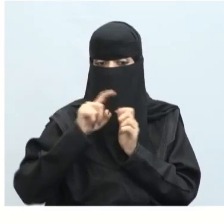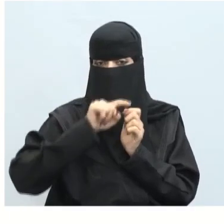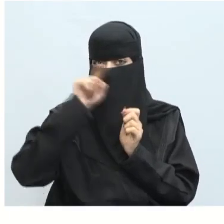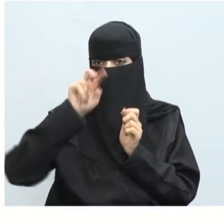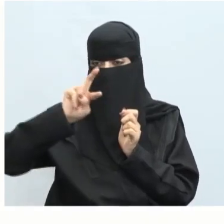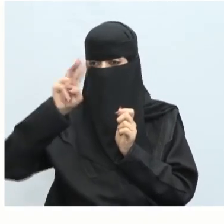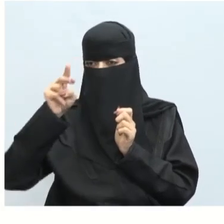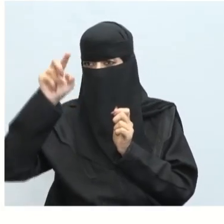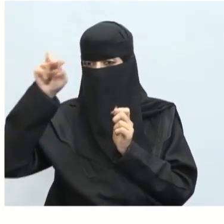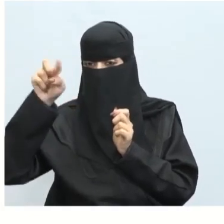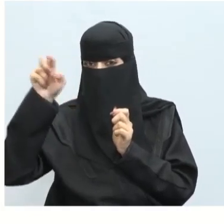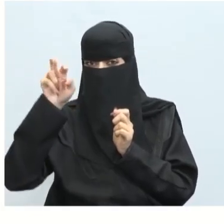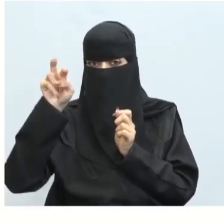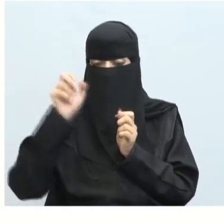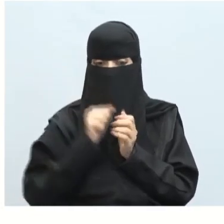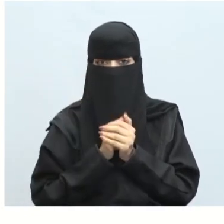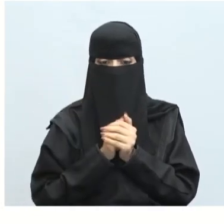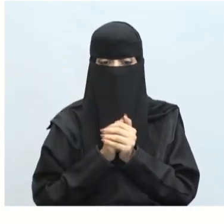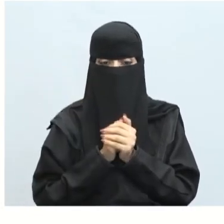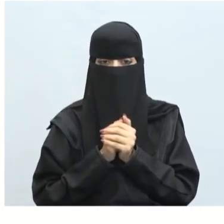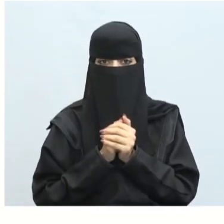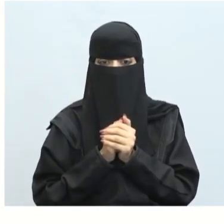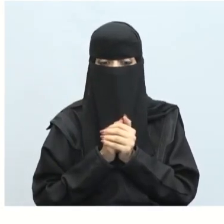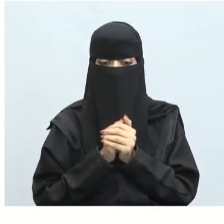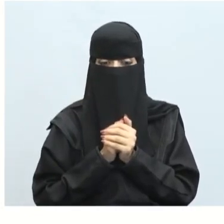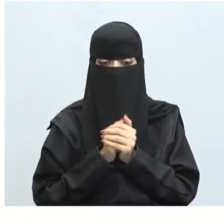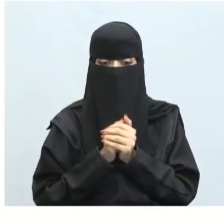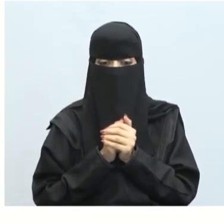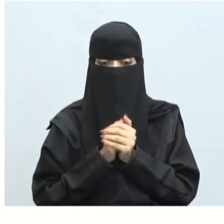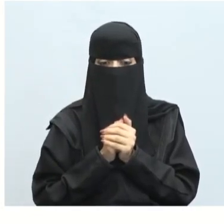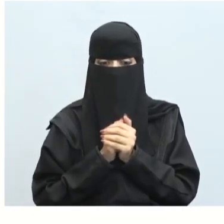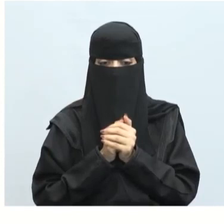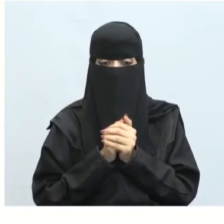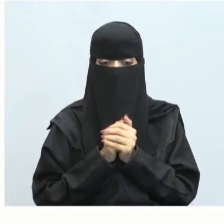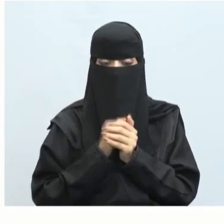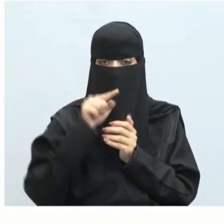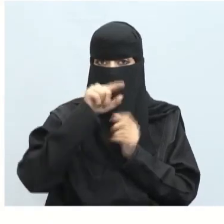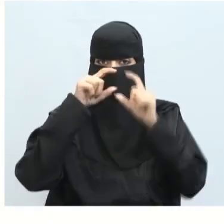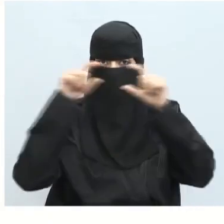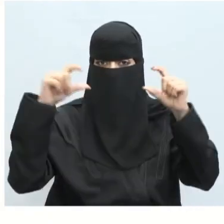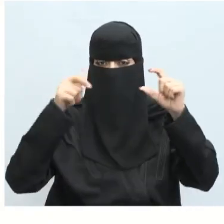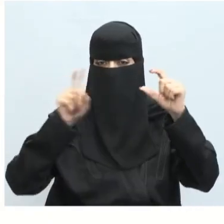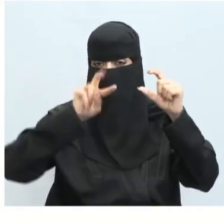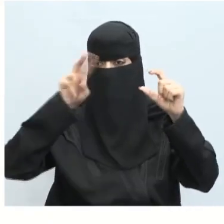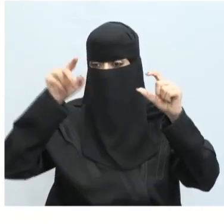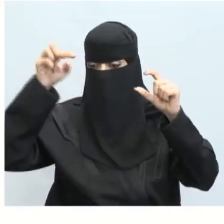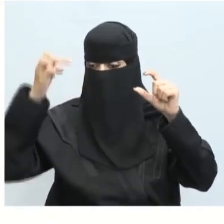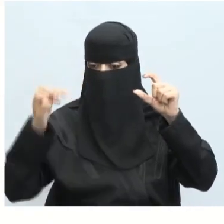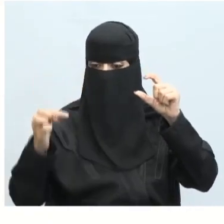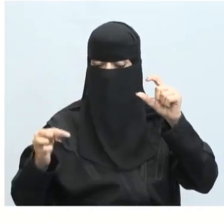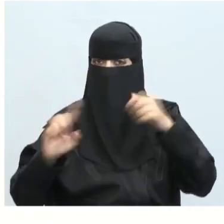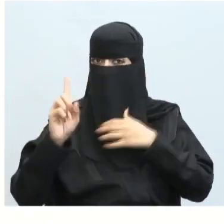وتفتح أفوا سهم وتفتح القائمة من هنا بالمثلث هذا ويفتح لك هذه